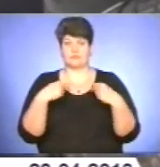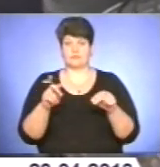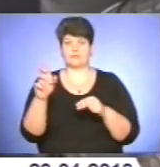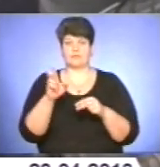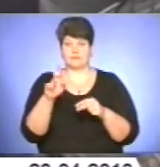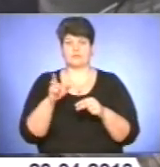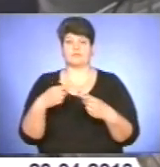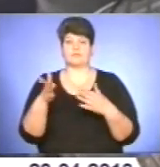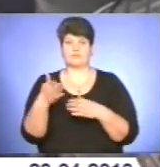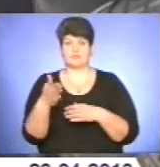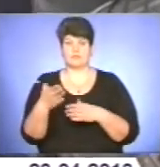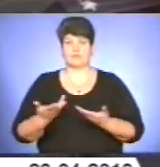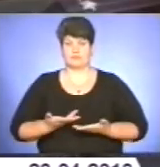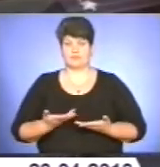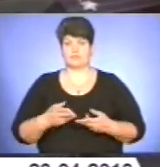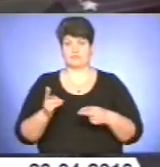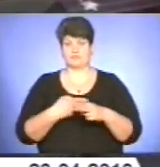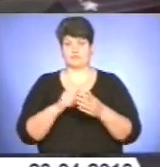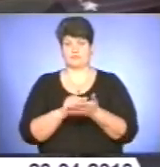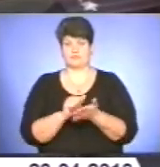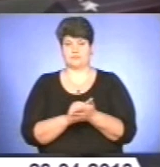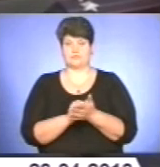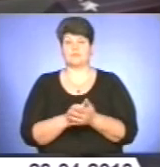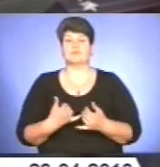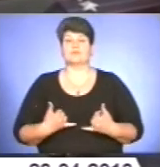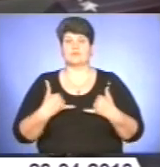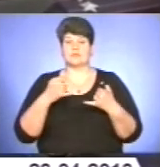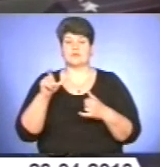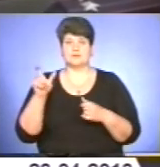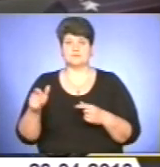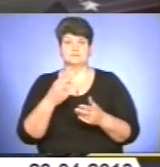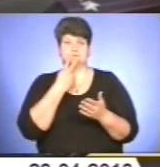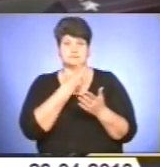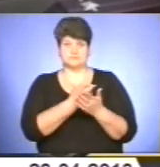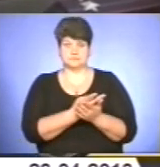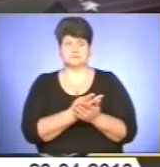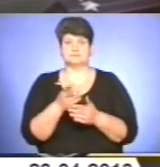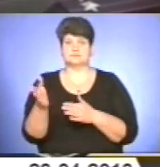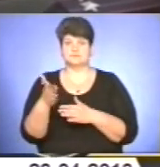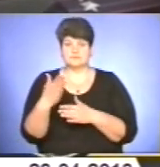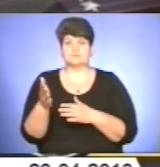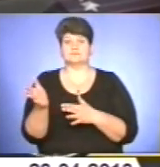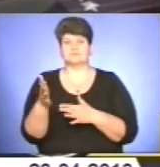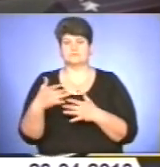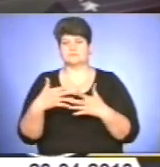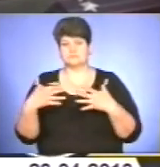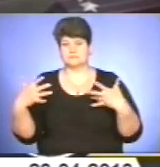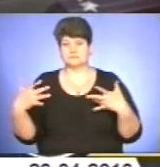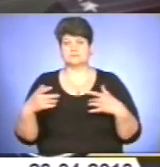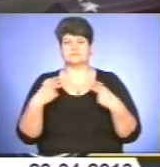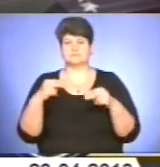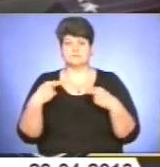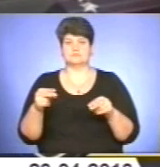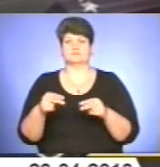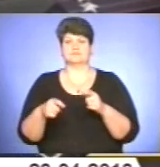супровідних документів. Шановні жителі Тернопільщини, якщо ви запідозрили, що риба чи рибна продукція продається із порушенням